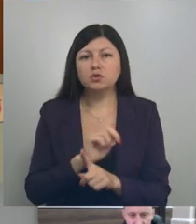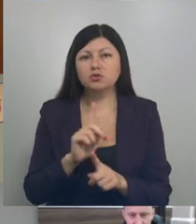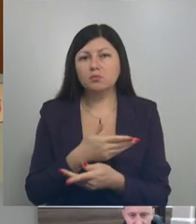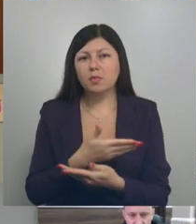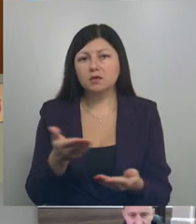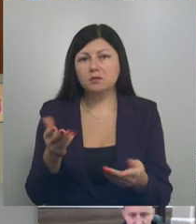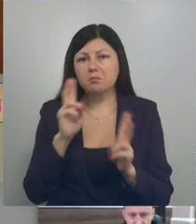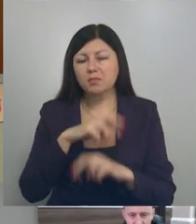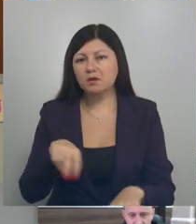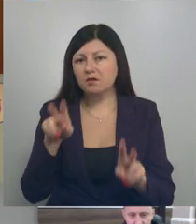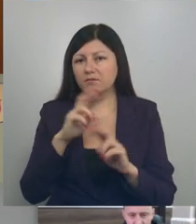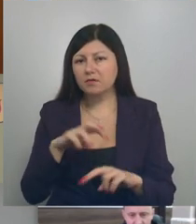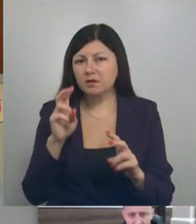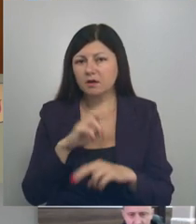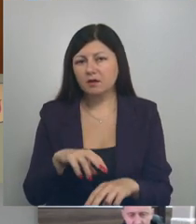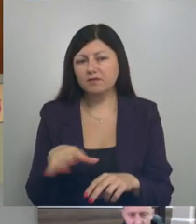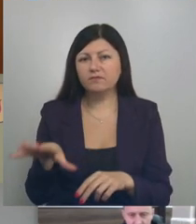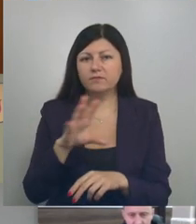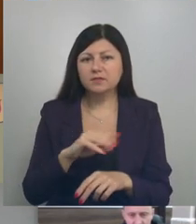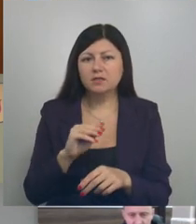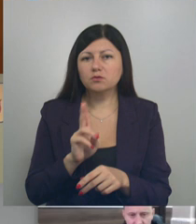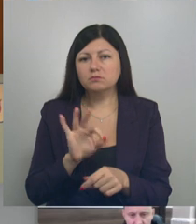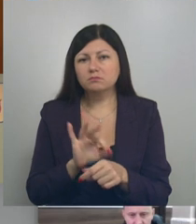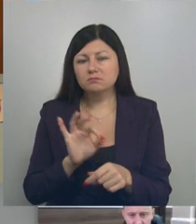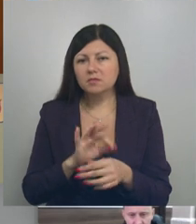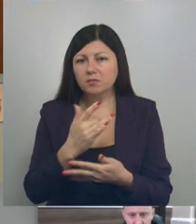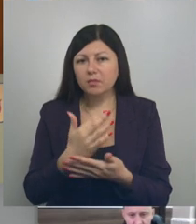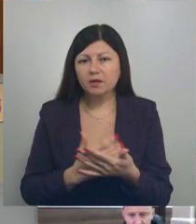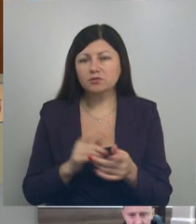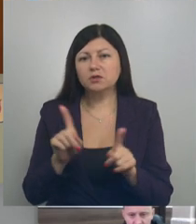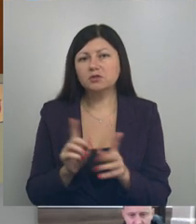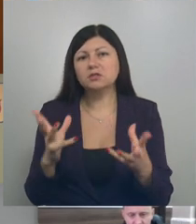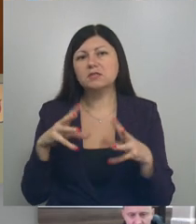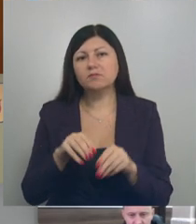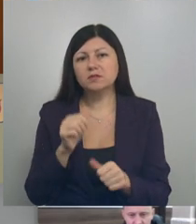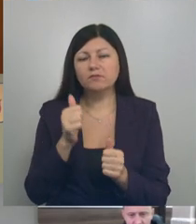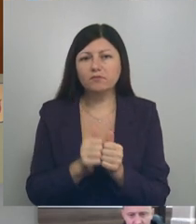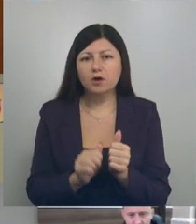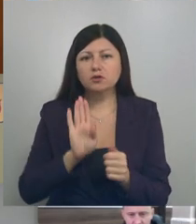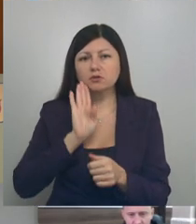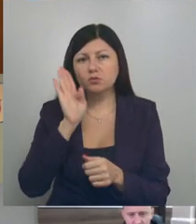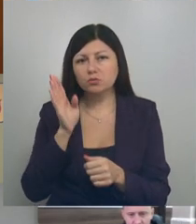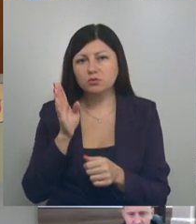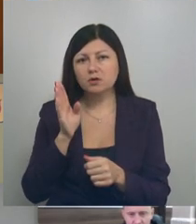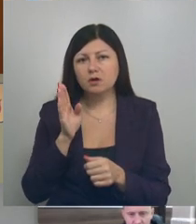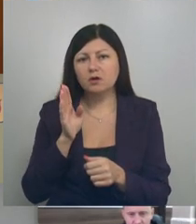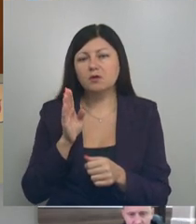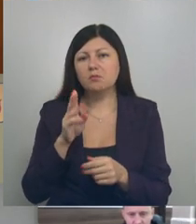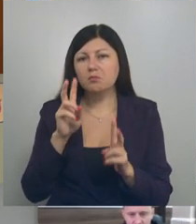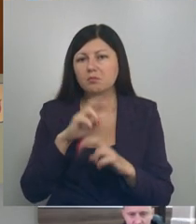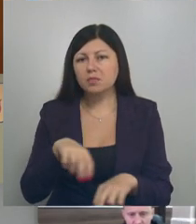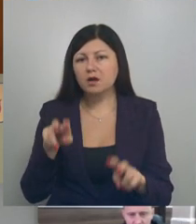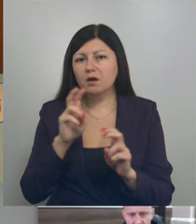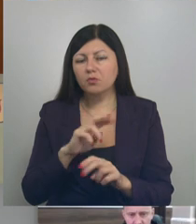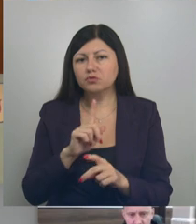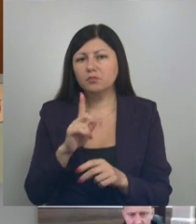проверяли, мониторили всех заболевших. Также совместно каждое утро проходят фильтры для того,